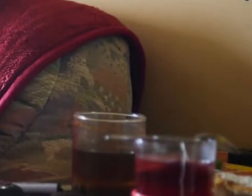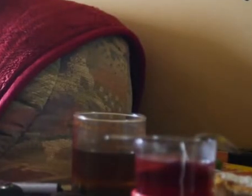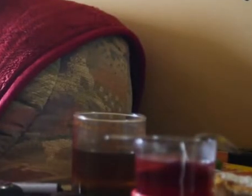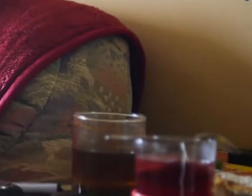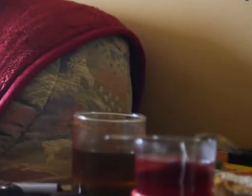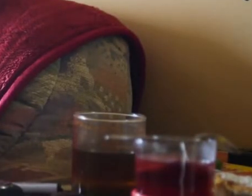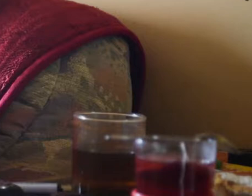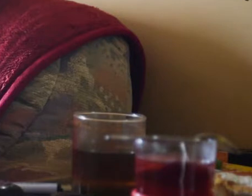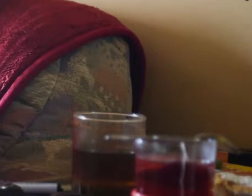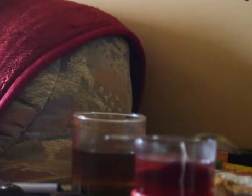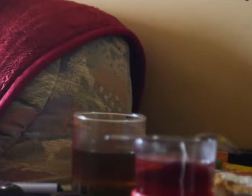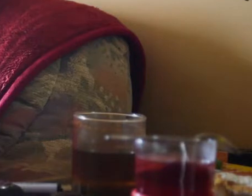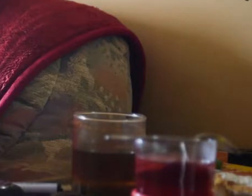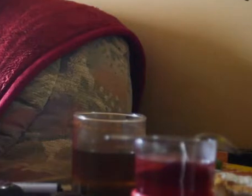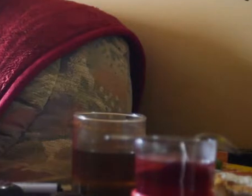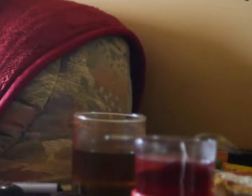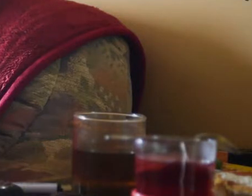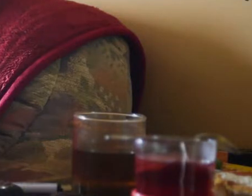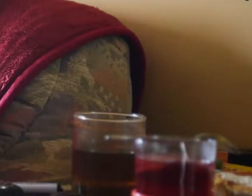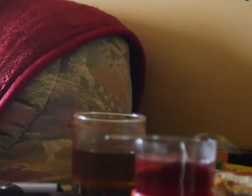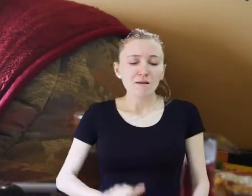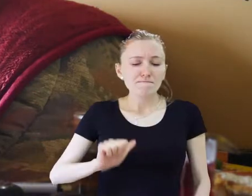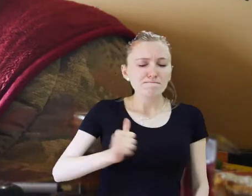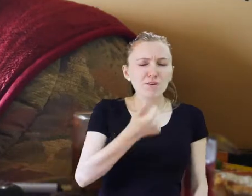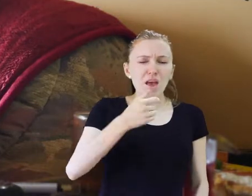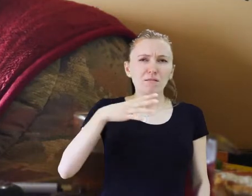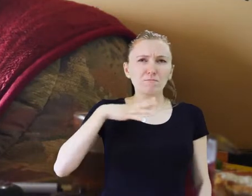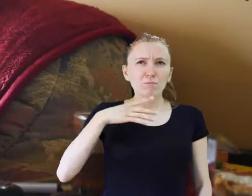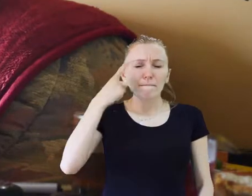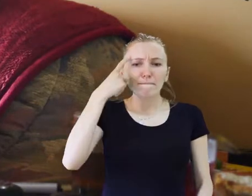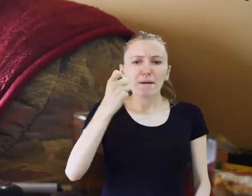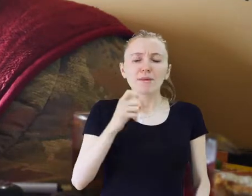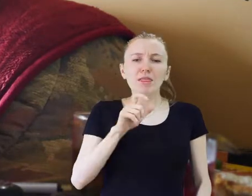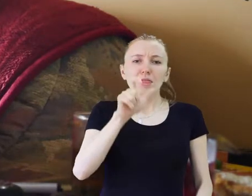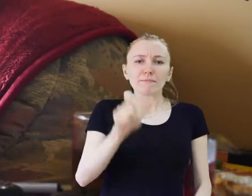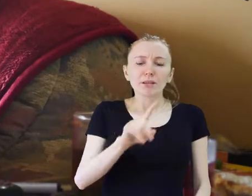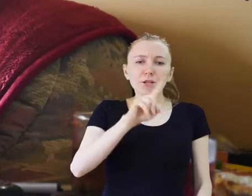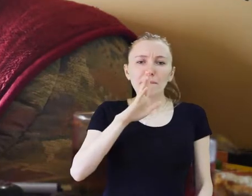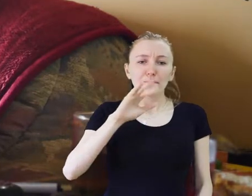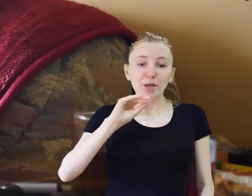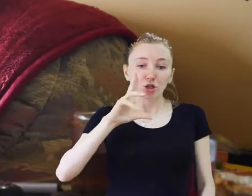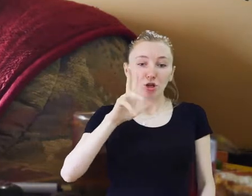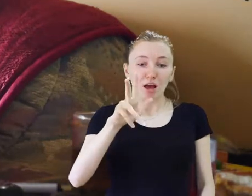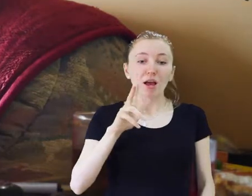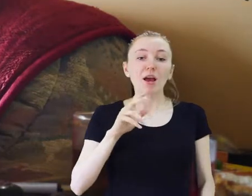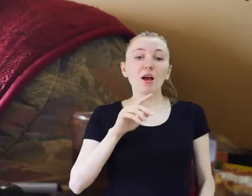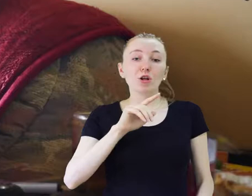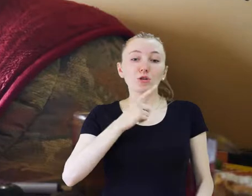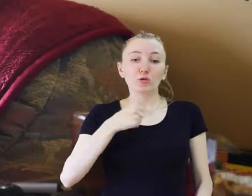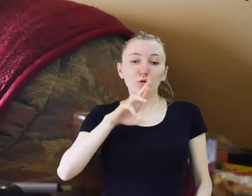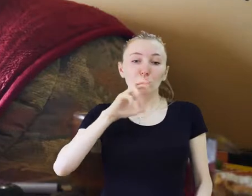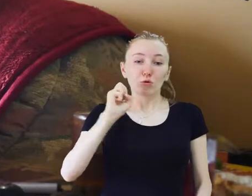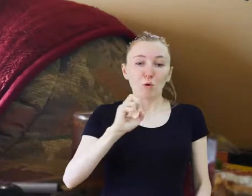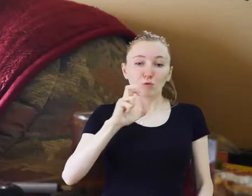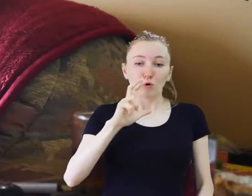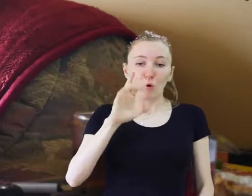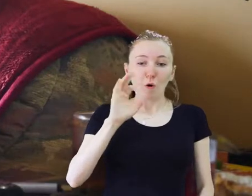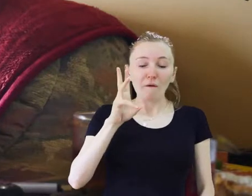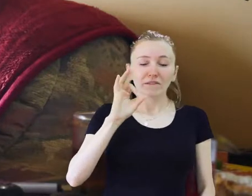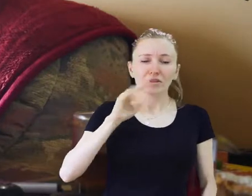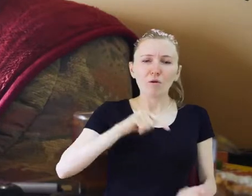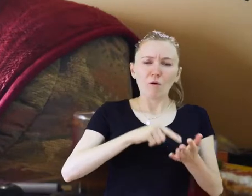wiesz, siedli i pierwsze jeszcze miał Zbyszek Drążkowski, pamiętam, tam